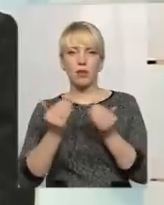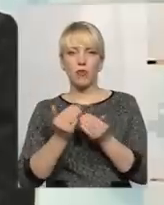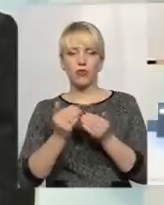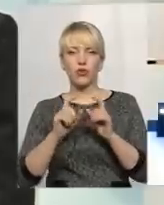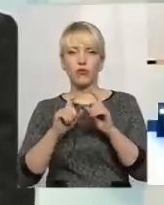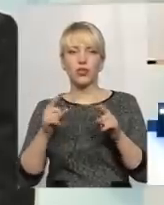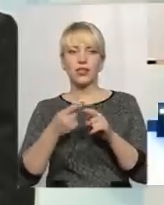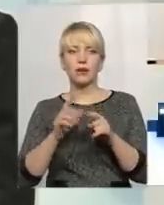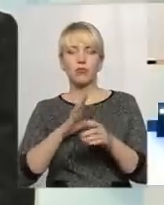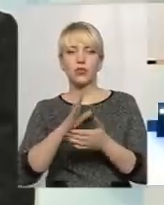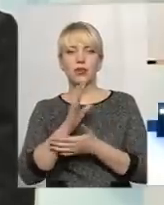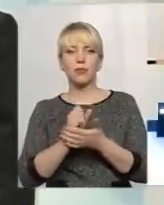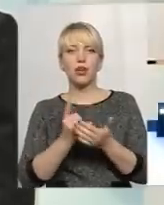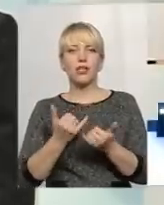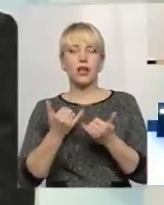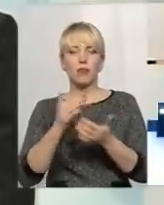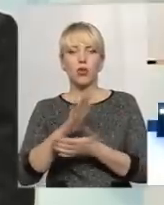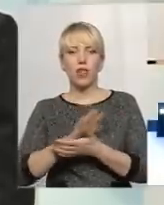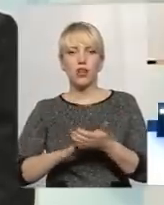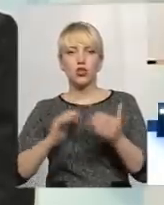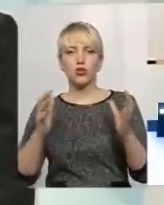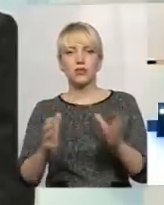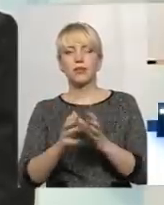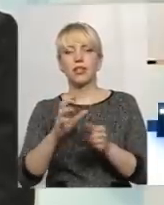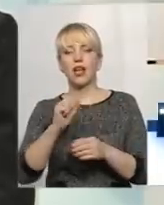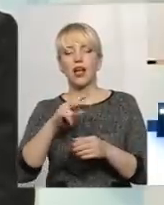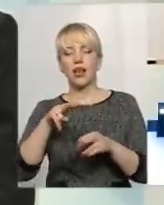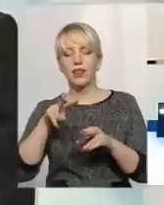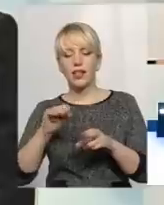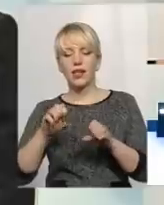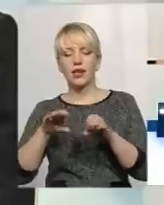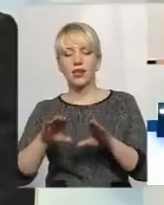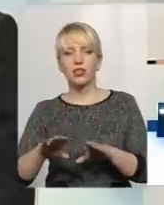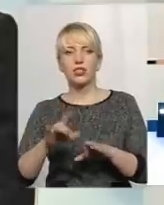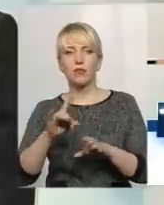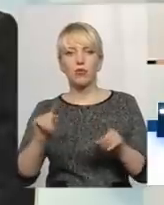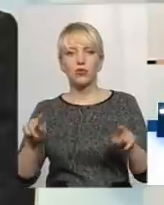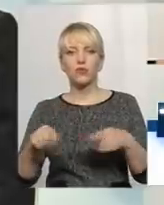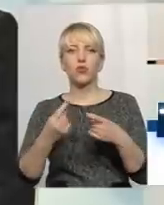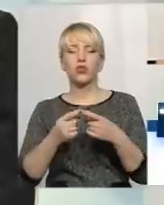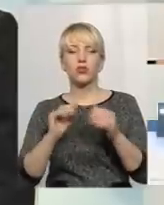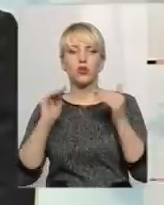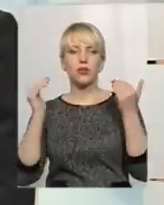зарезервована для подальшого заповідання. Проте рішення про створення заповідного об'єкта не було прийнято.